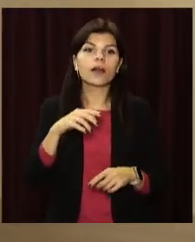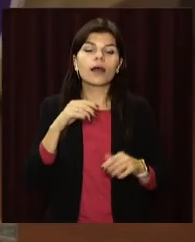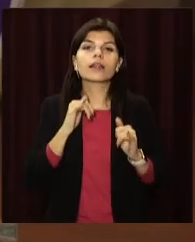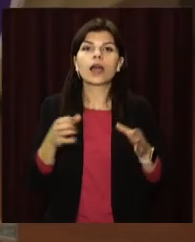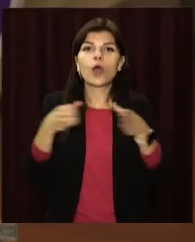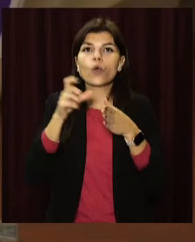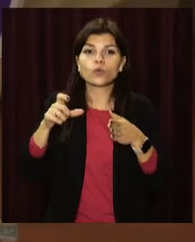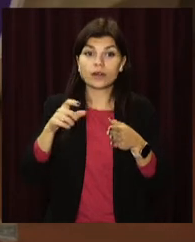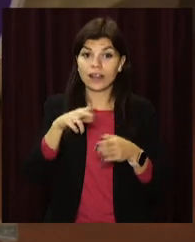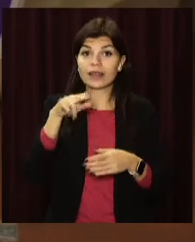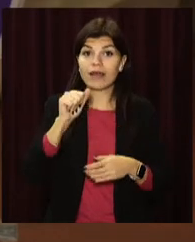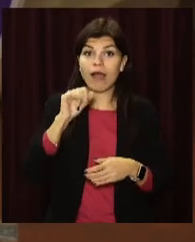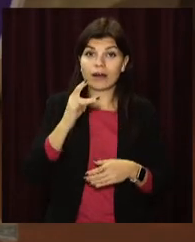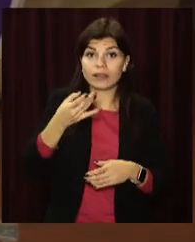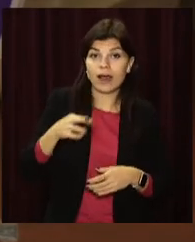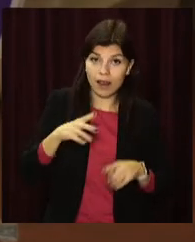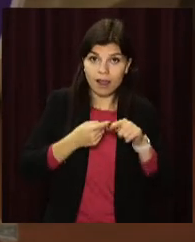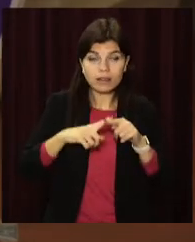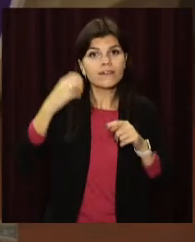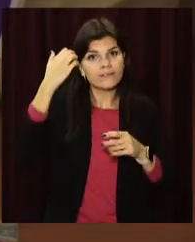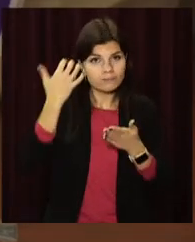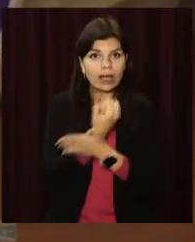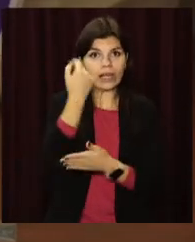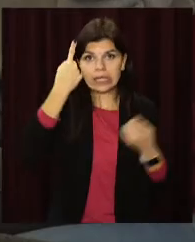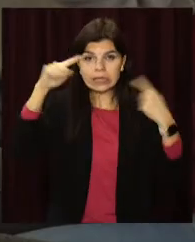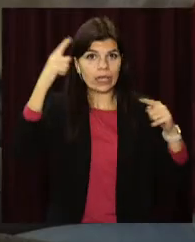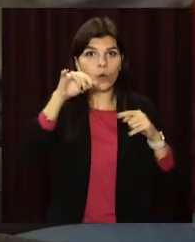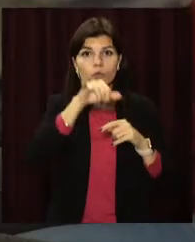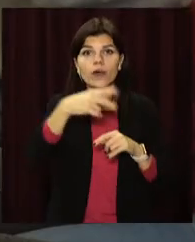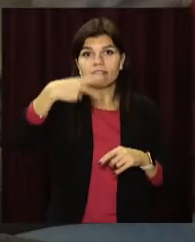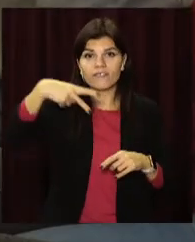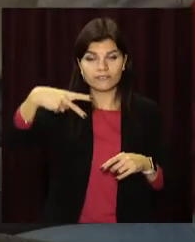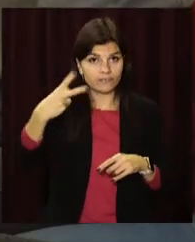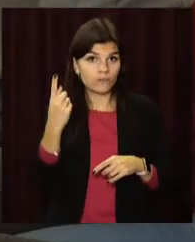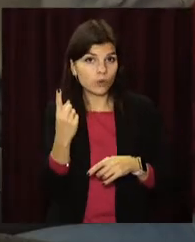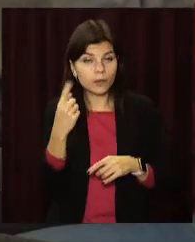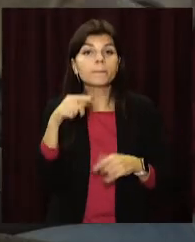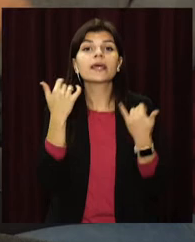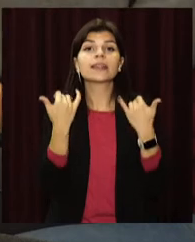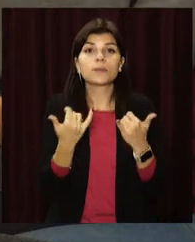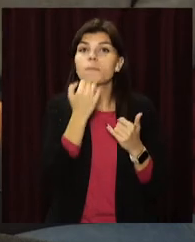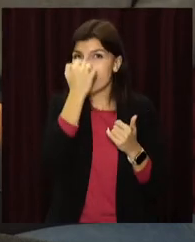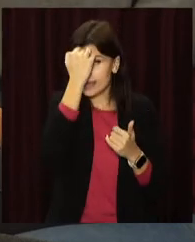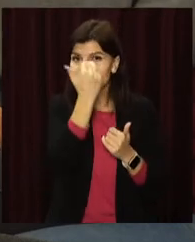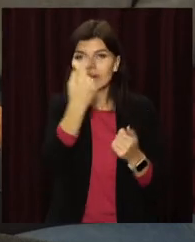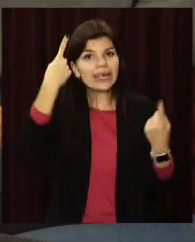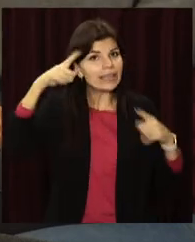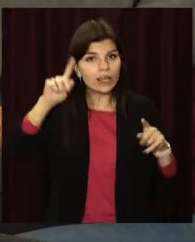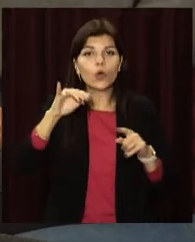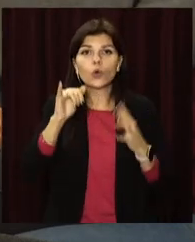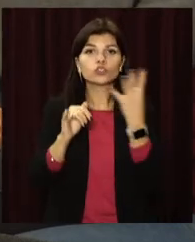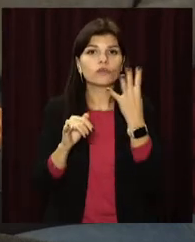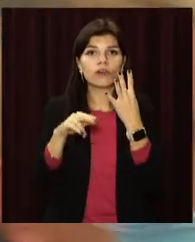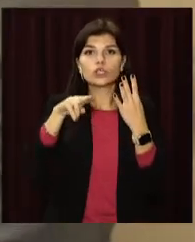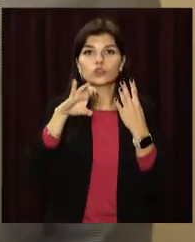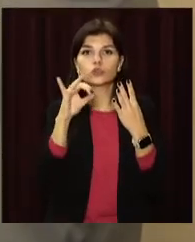Дар'я Кравець переможця цьогорічного проєкту «Бюджет участі-2021». Тепер завдяки її ініціативі у четвертій